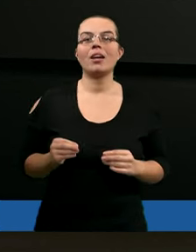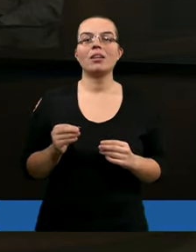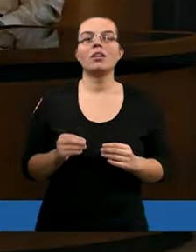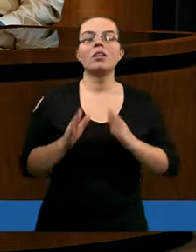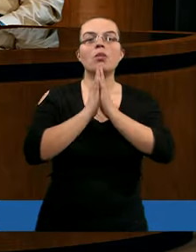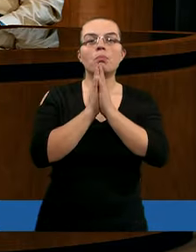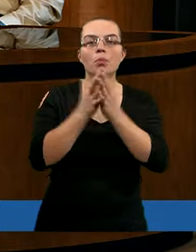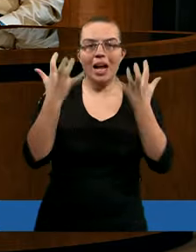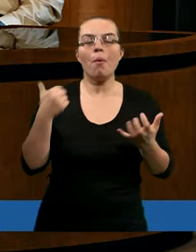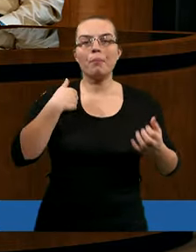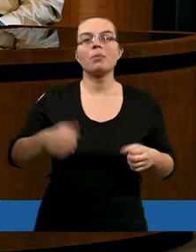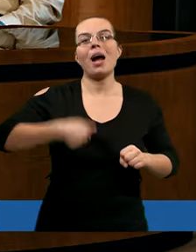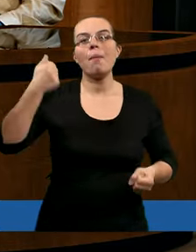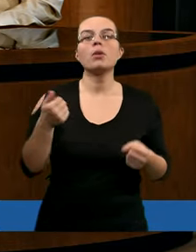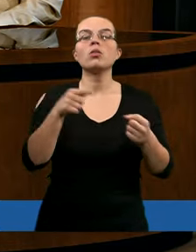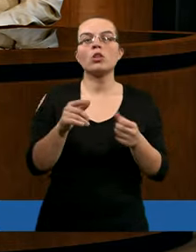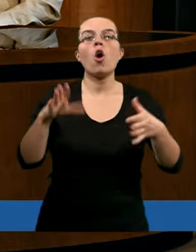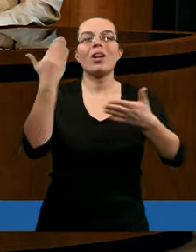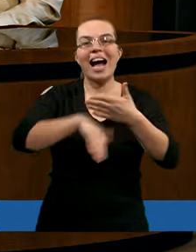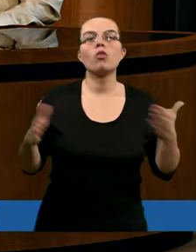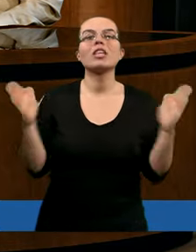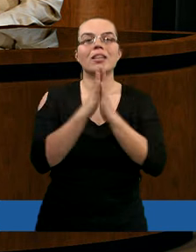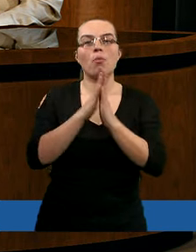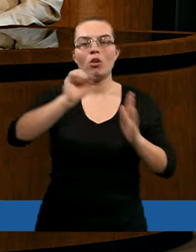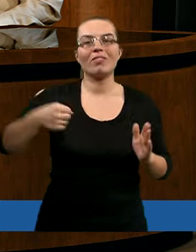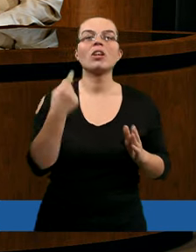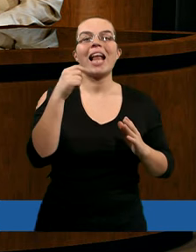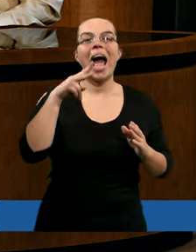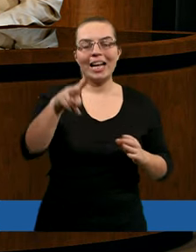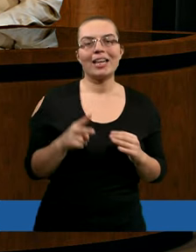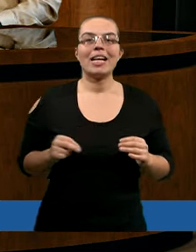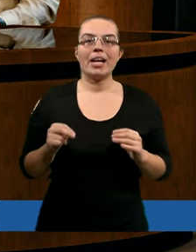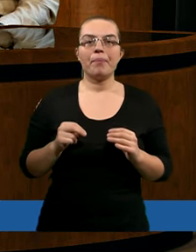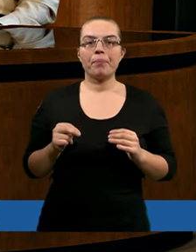Po studiu chciałbym, byśmy zakończyli modlitwą z Darkiem.